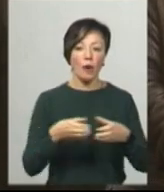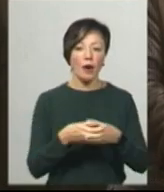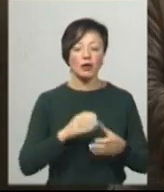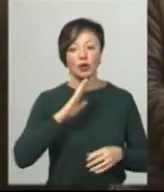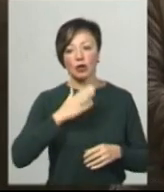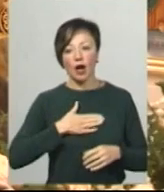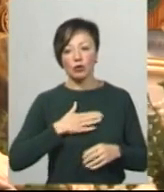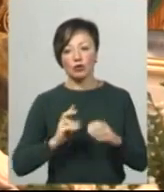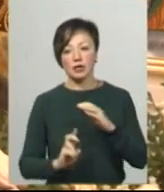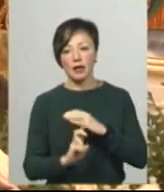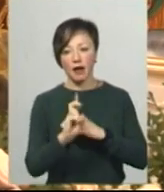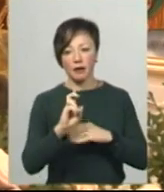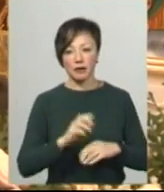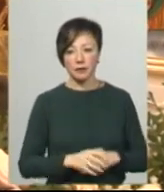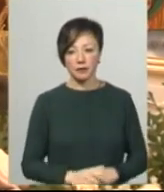до нашої церкви.